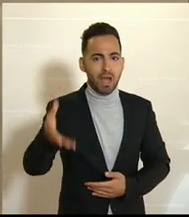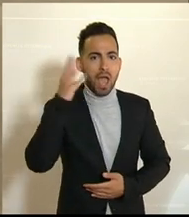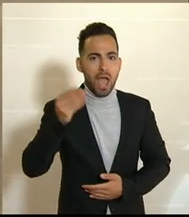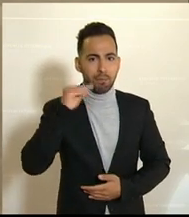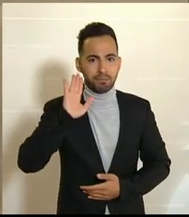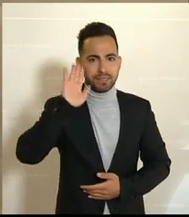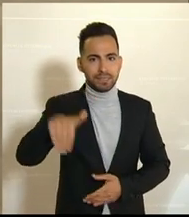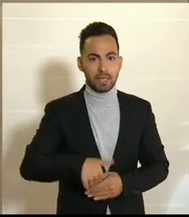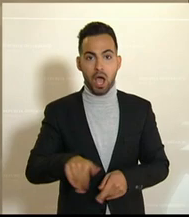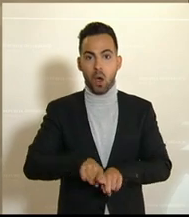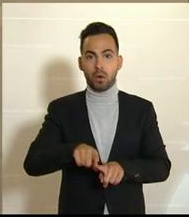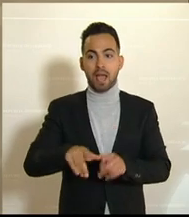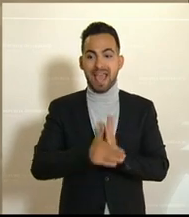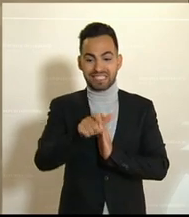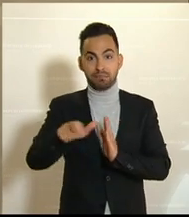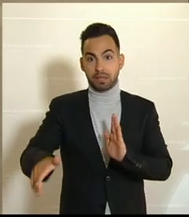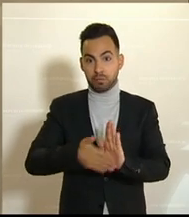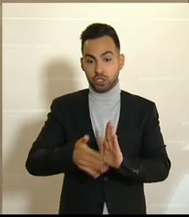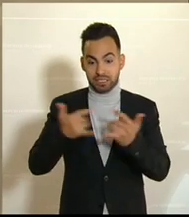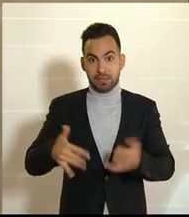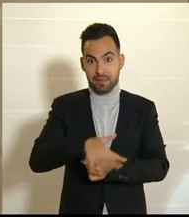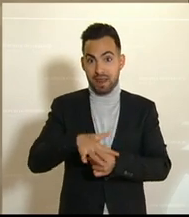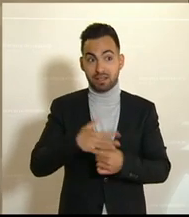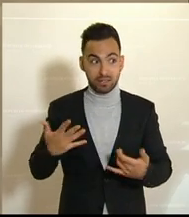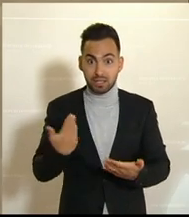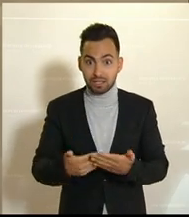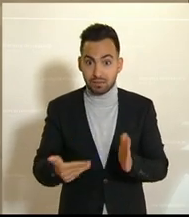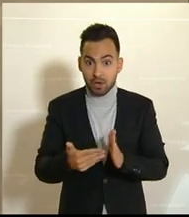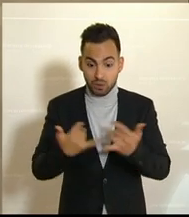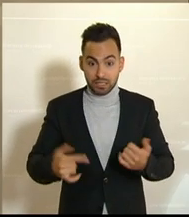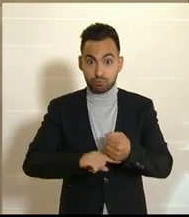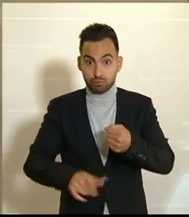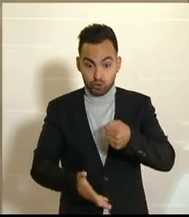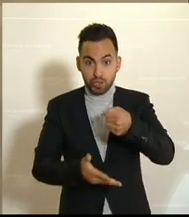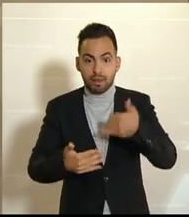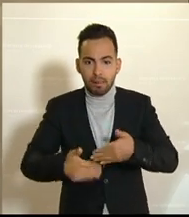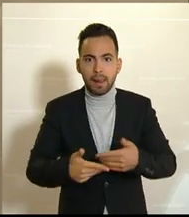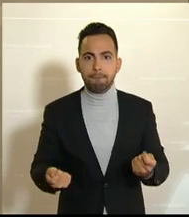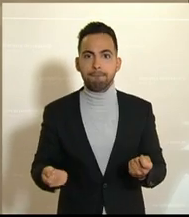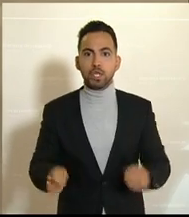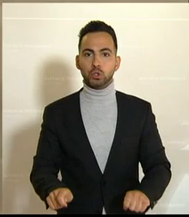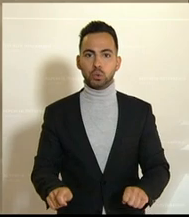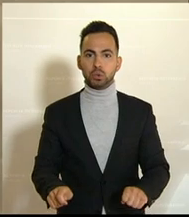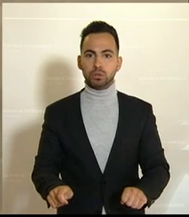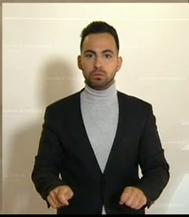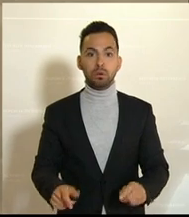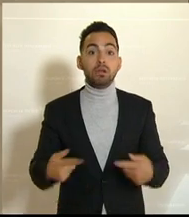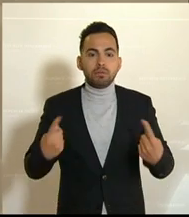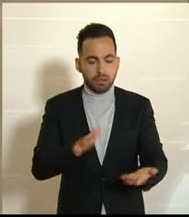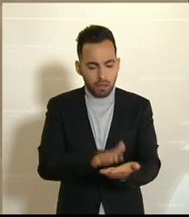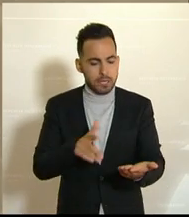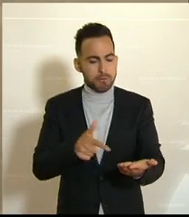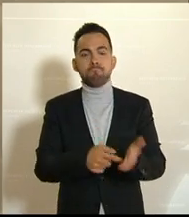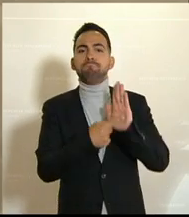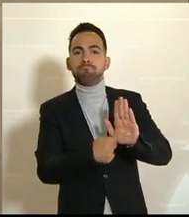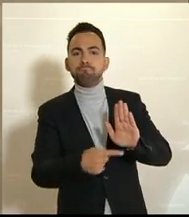Expertinnen und Experten in diesem Bereich. Daher ist es notwendig, jetzt dieses Budget zu beschließen, damit wir das abbilden können, wo auch